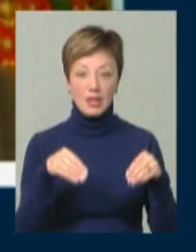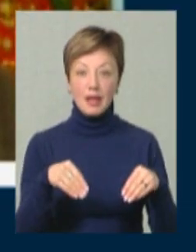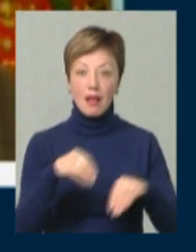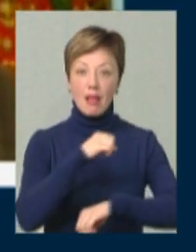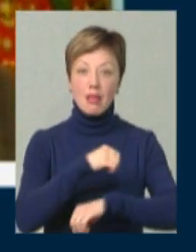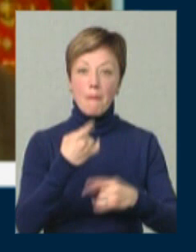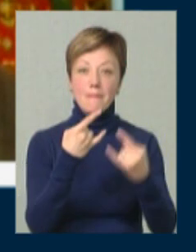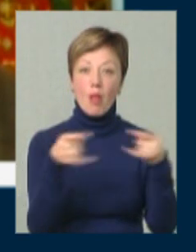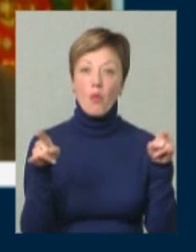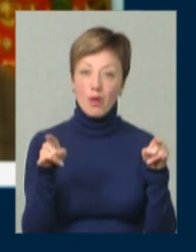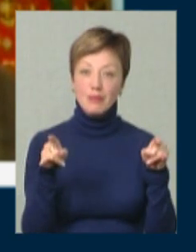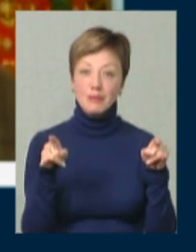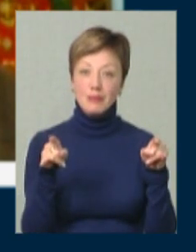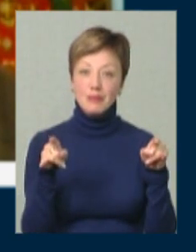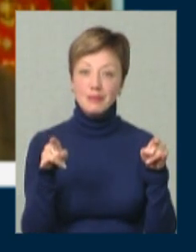балконі, скажімо.